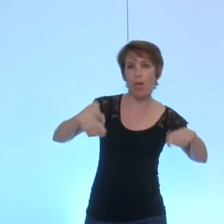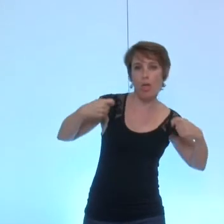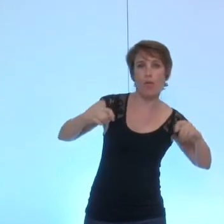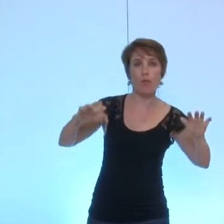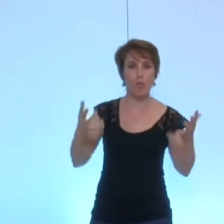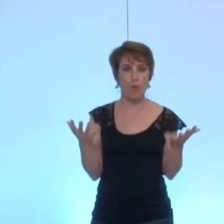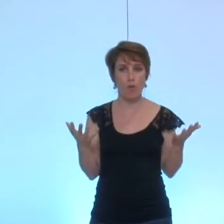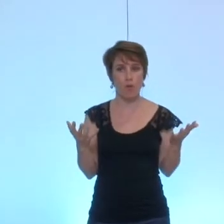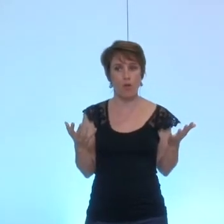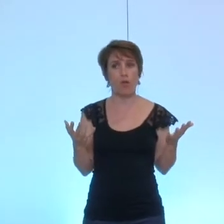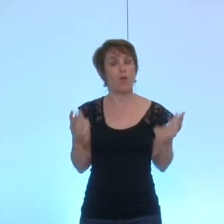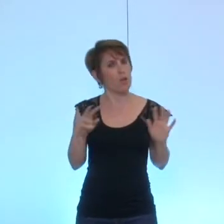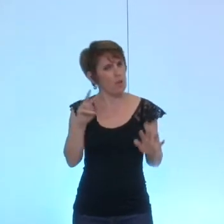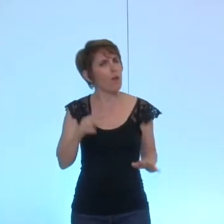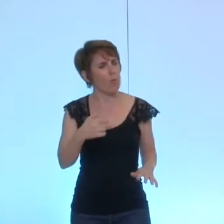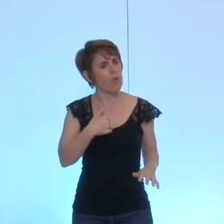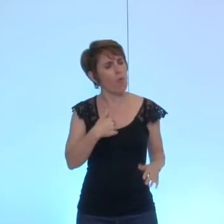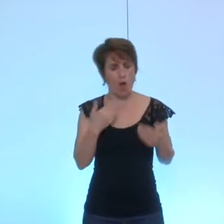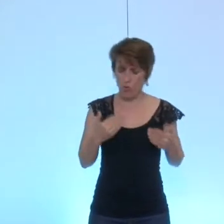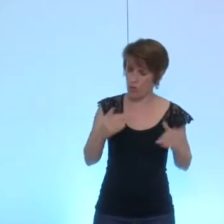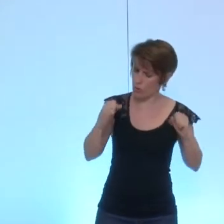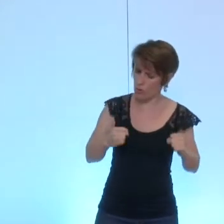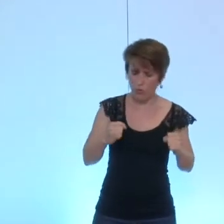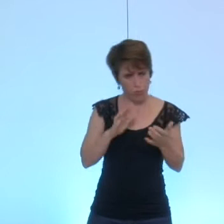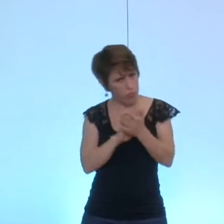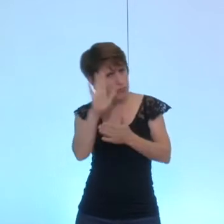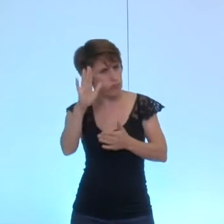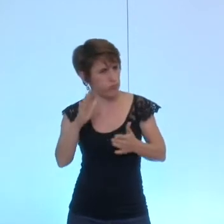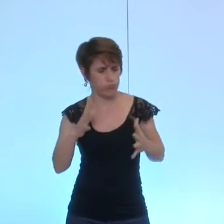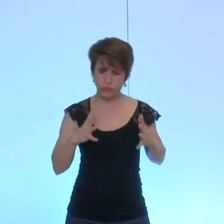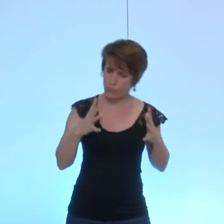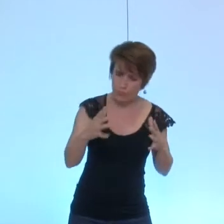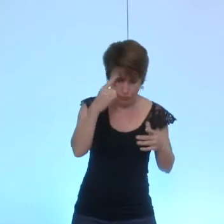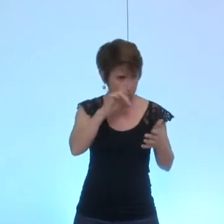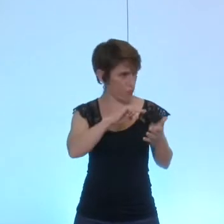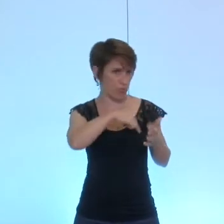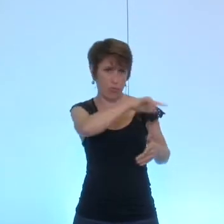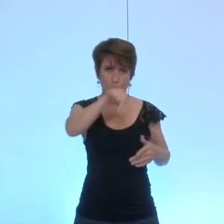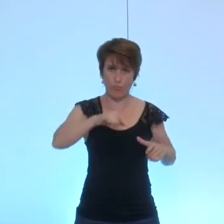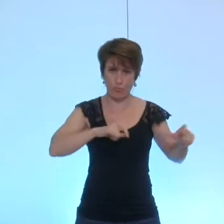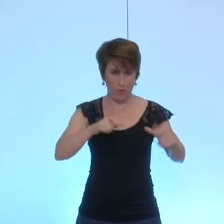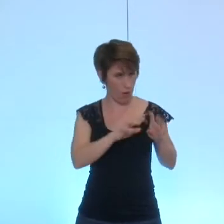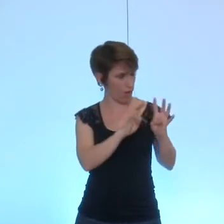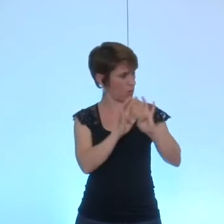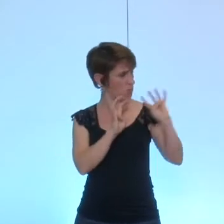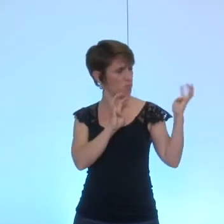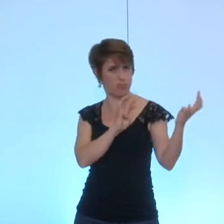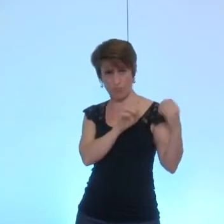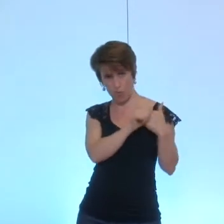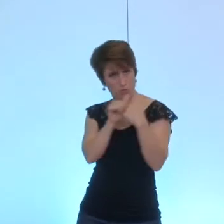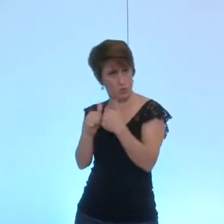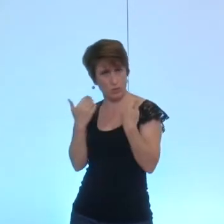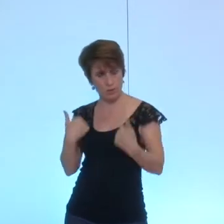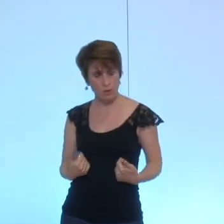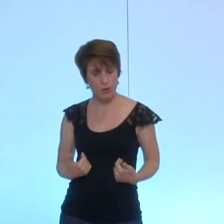coeur et je crois que je peux m'engager ici pour l'ensemble de mes collègues de bien vous rendre compte de